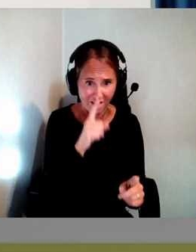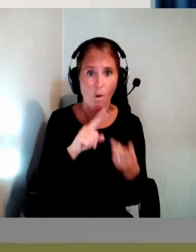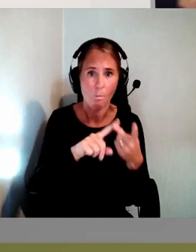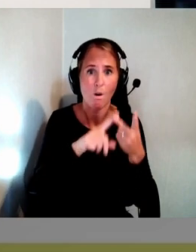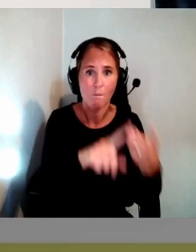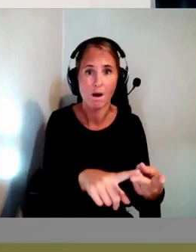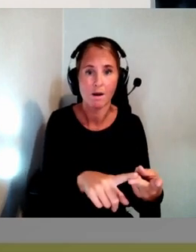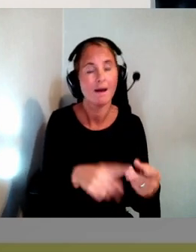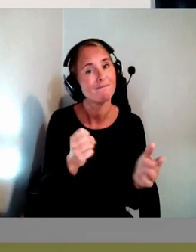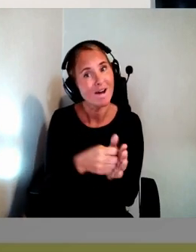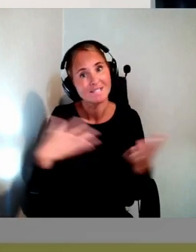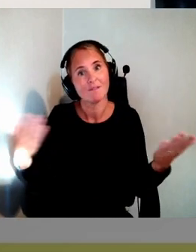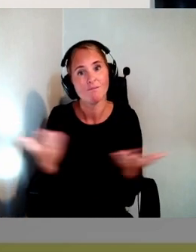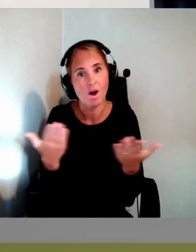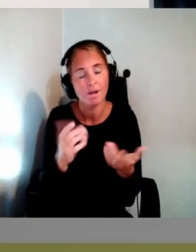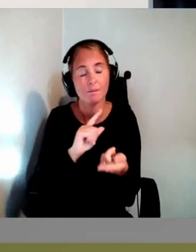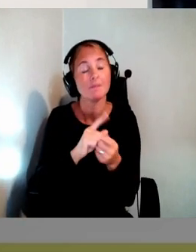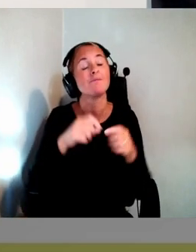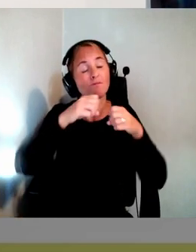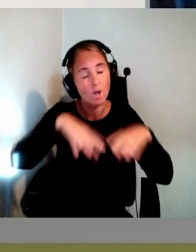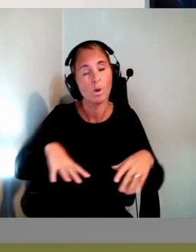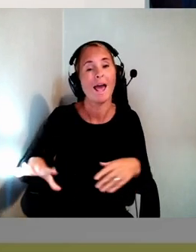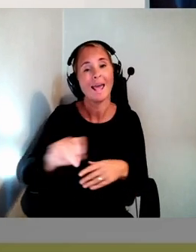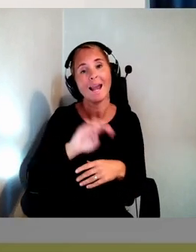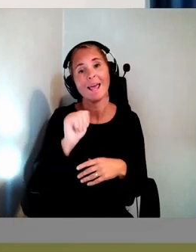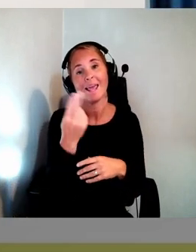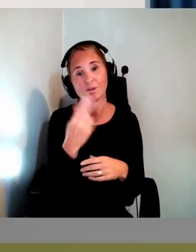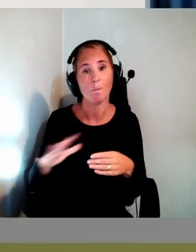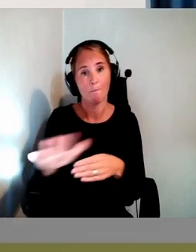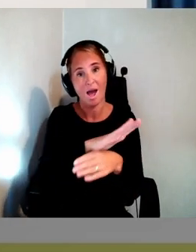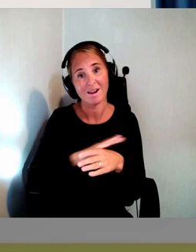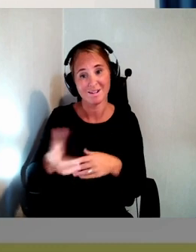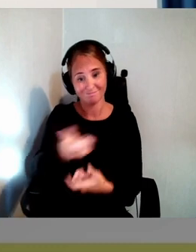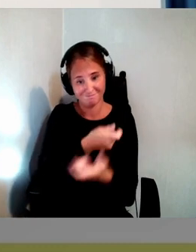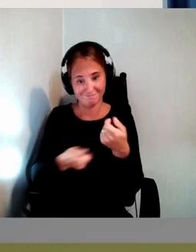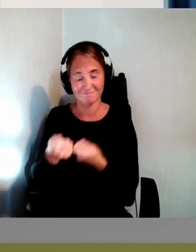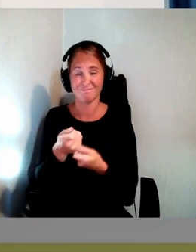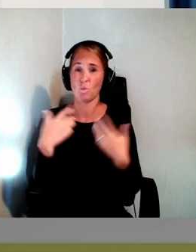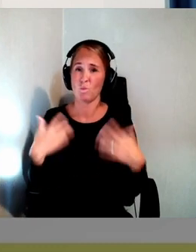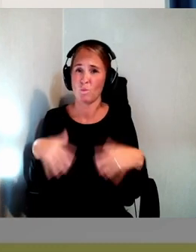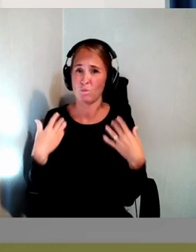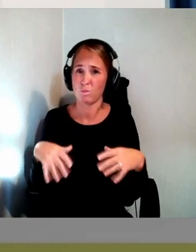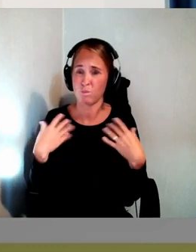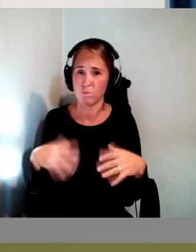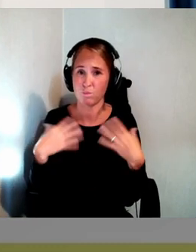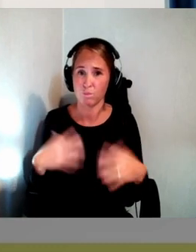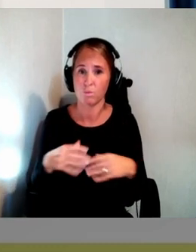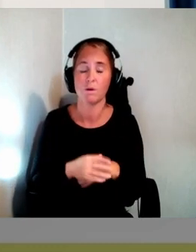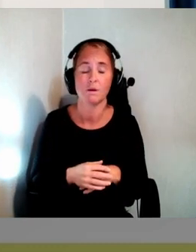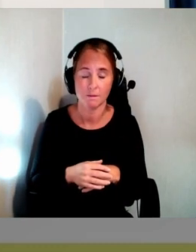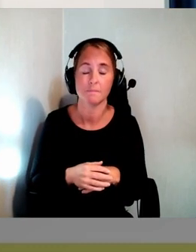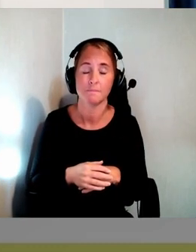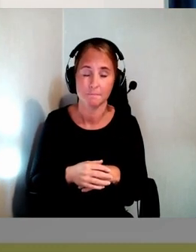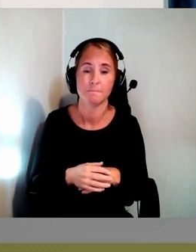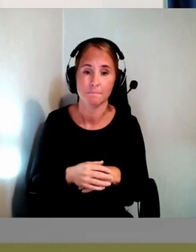då är det att man blir av med hela EU som marknad. Så det är ganska maffigt. Som det heter på formell